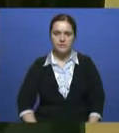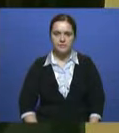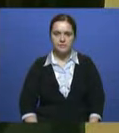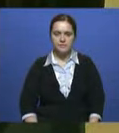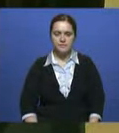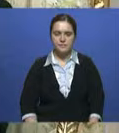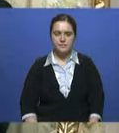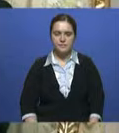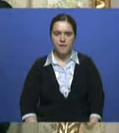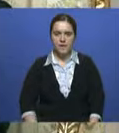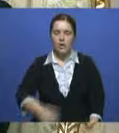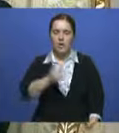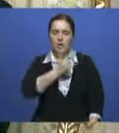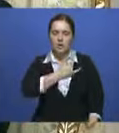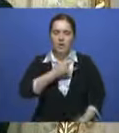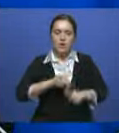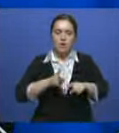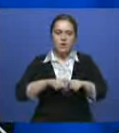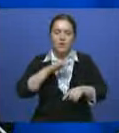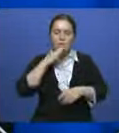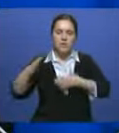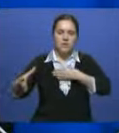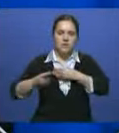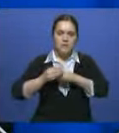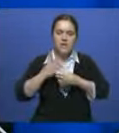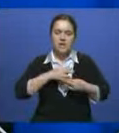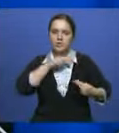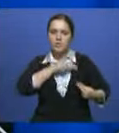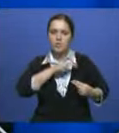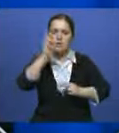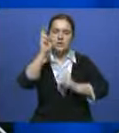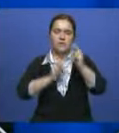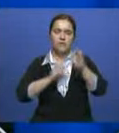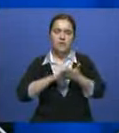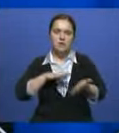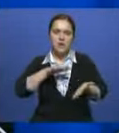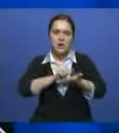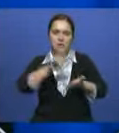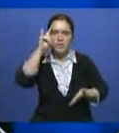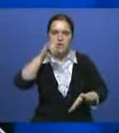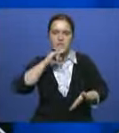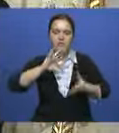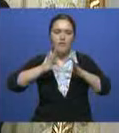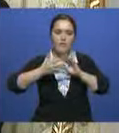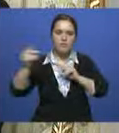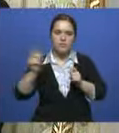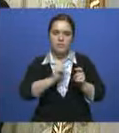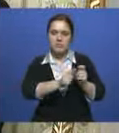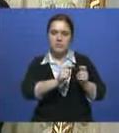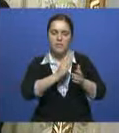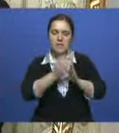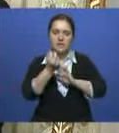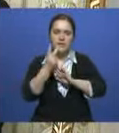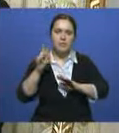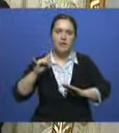У нас очень много совместных предприятий. Французские инвестиции превысили 12 миллиардов долларов. Более ста